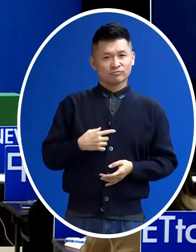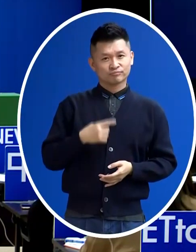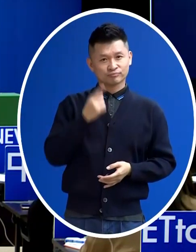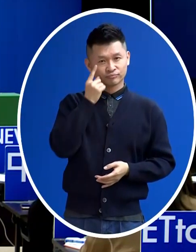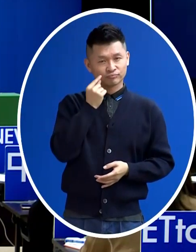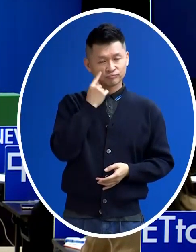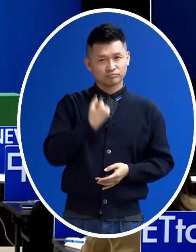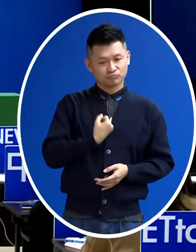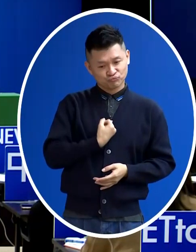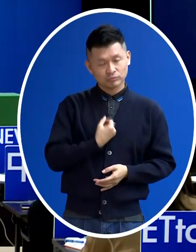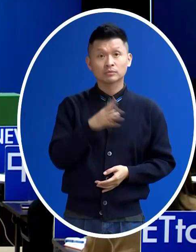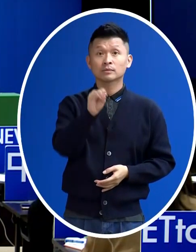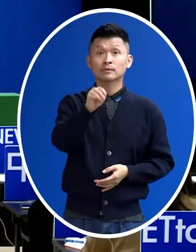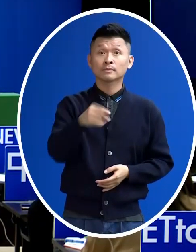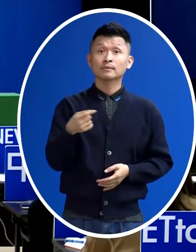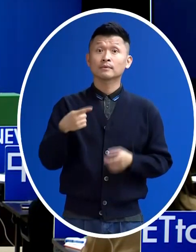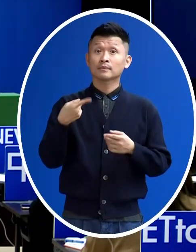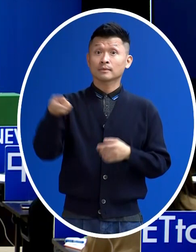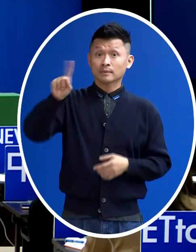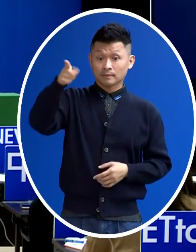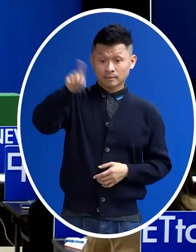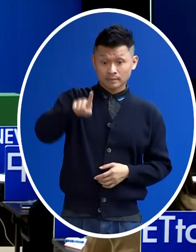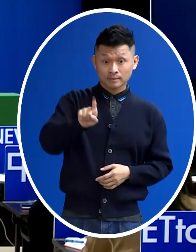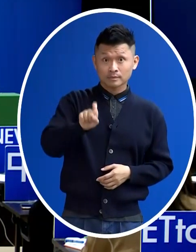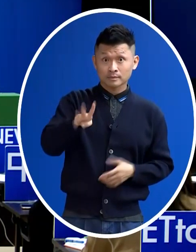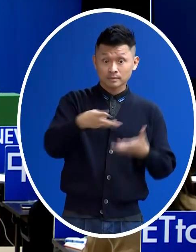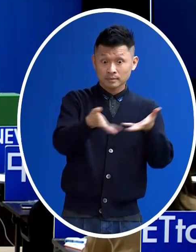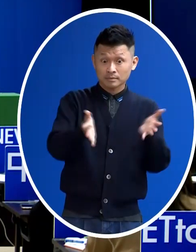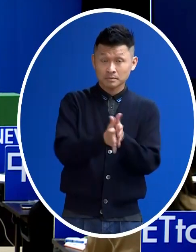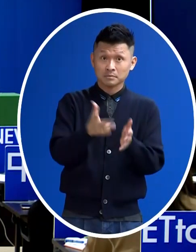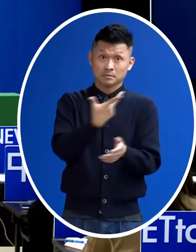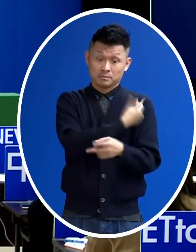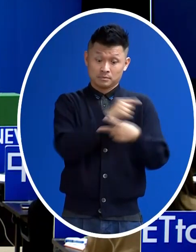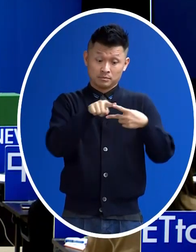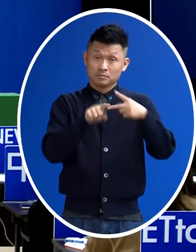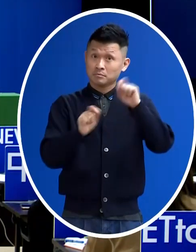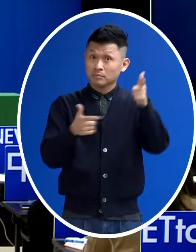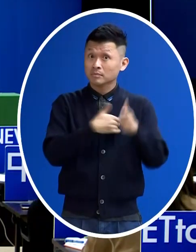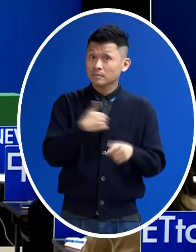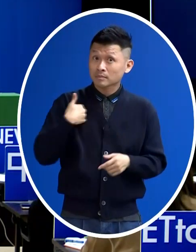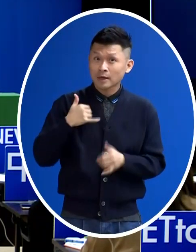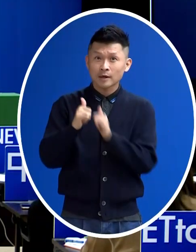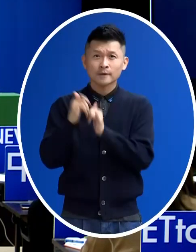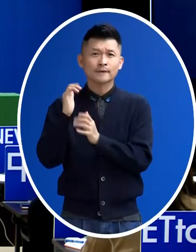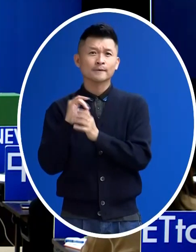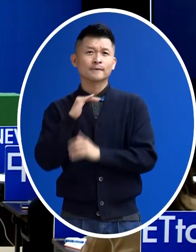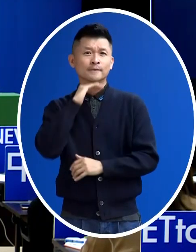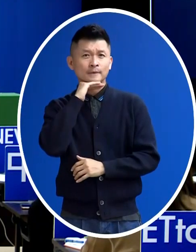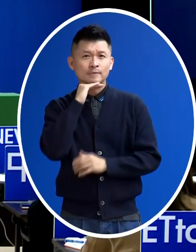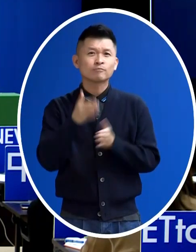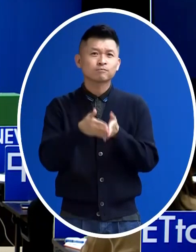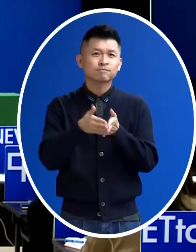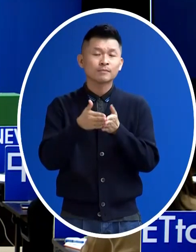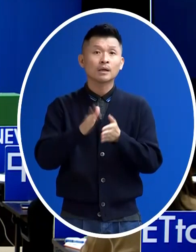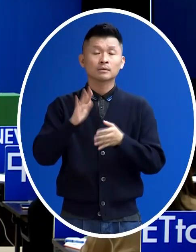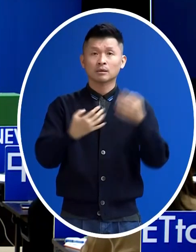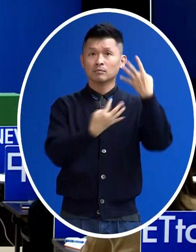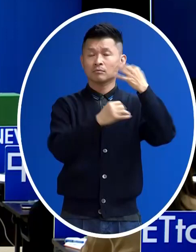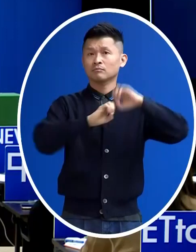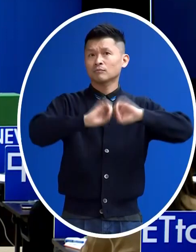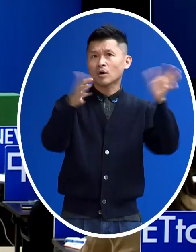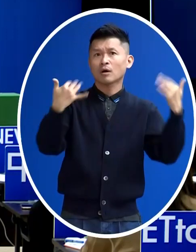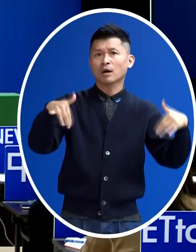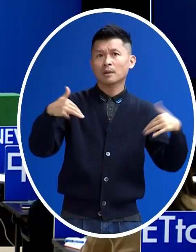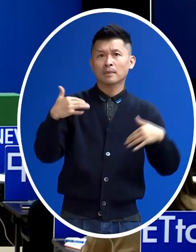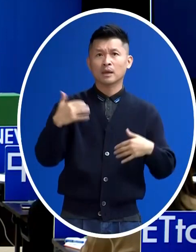第十四輪會不會開放混打呢 因為有民眾一直在期待 但是到現在還沒有確切的上路時程 讓